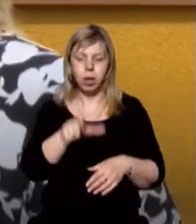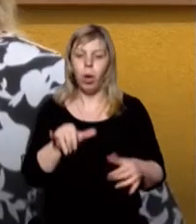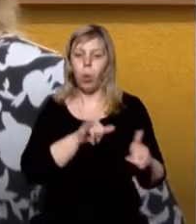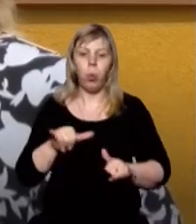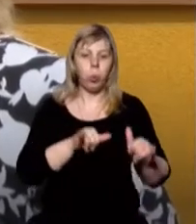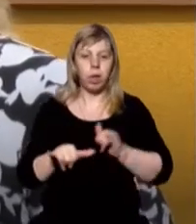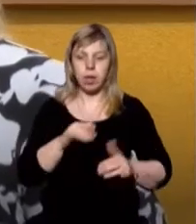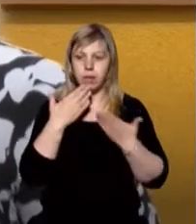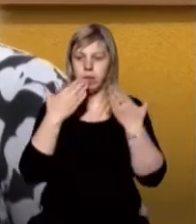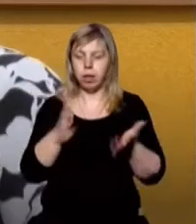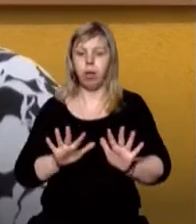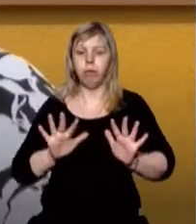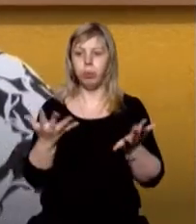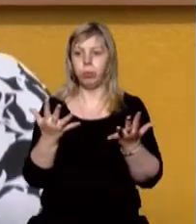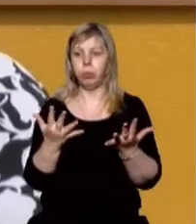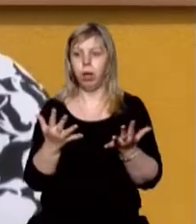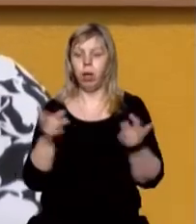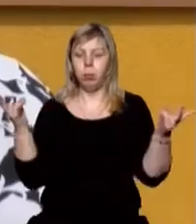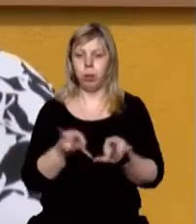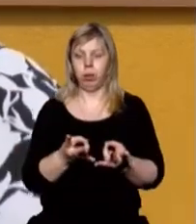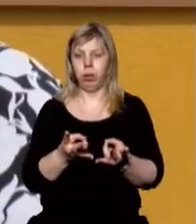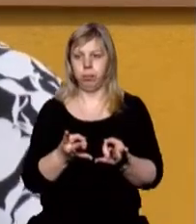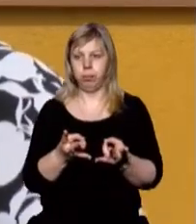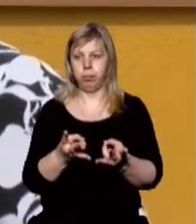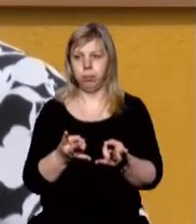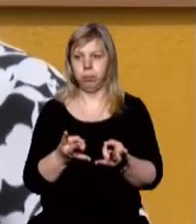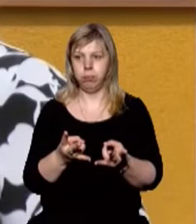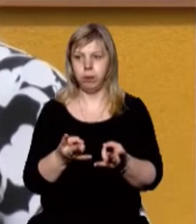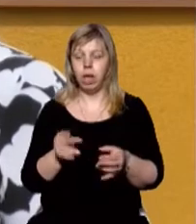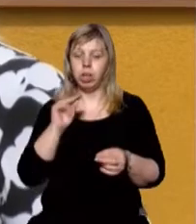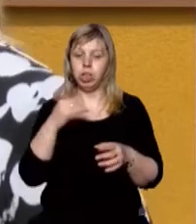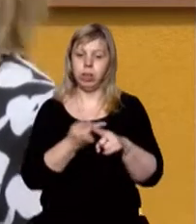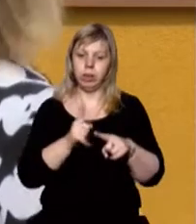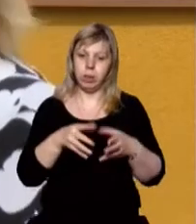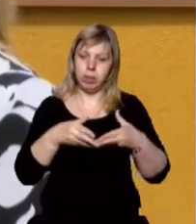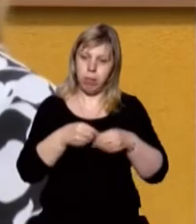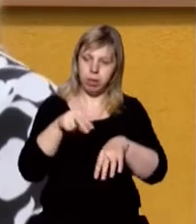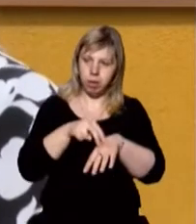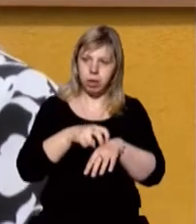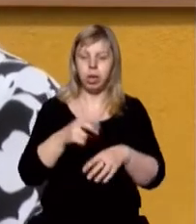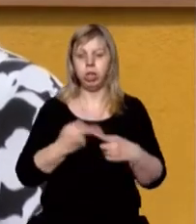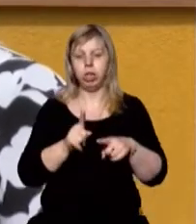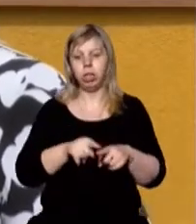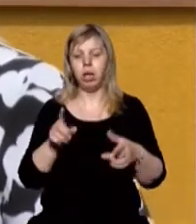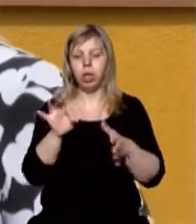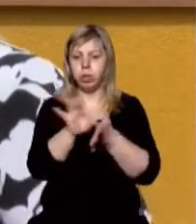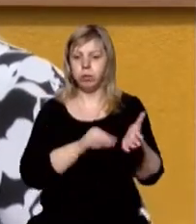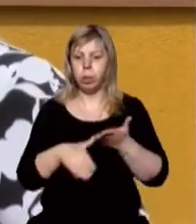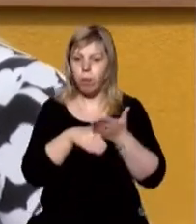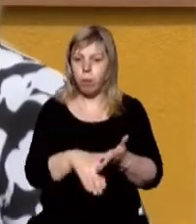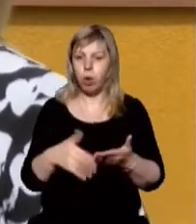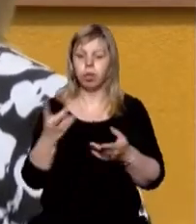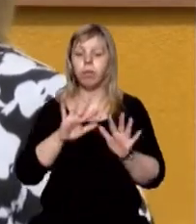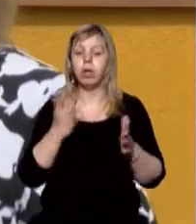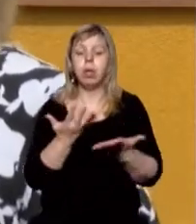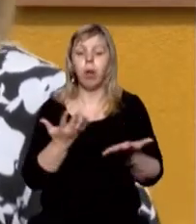куди звертатися в разі потреби. Чи це сімейний лікар, чи це швидку допомогу, в якому випадку